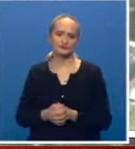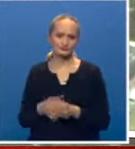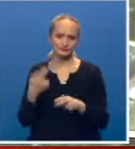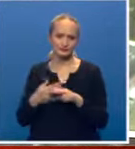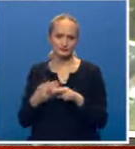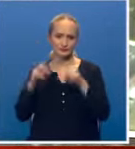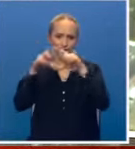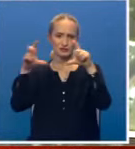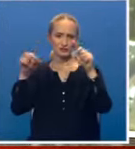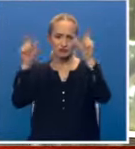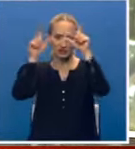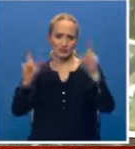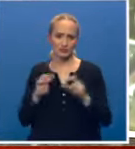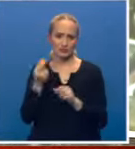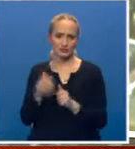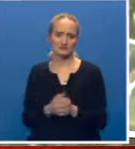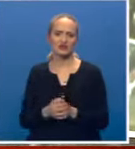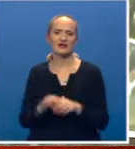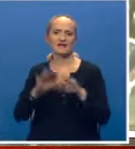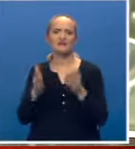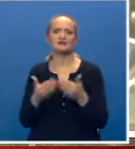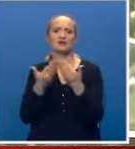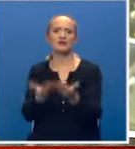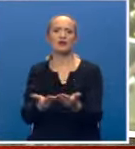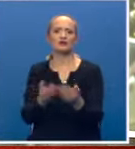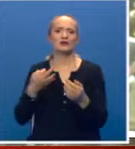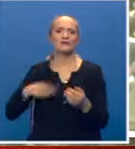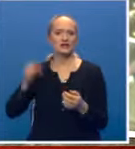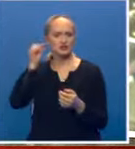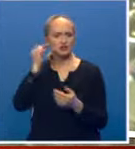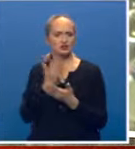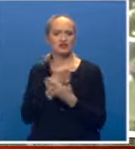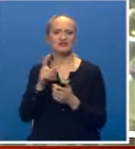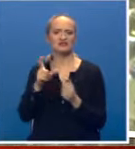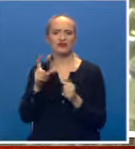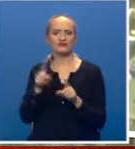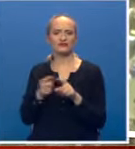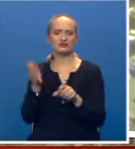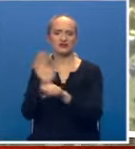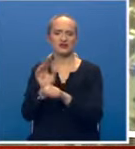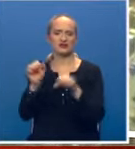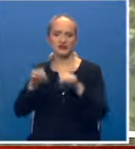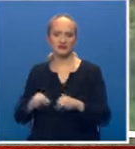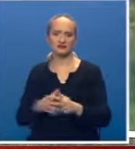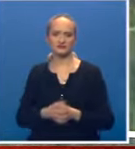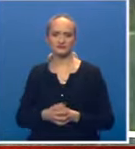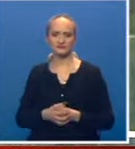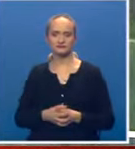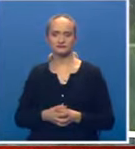U ime institucije Republike Srpske vijence su upoložili predsjednica Željka Cvijanović i delegacija vlade.